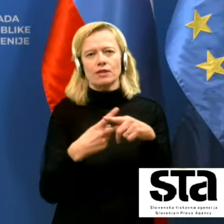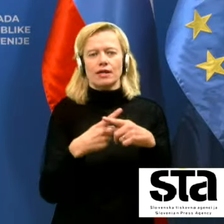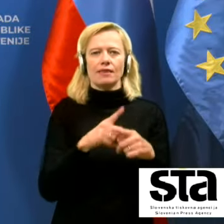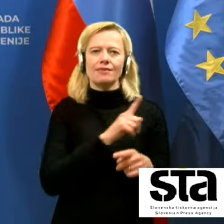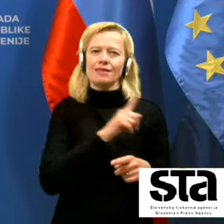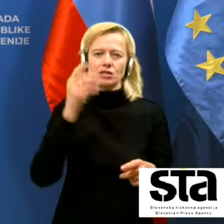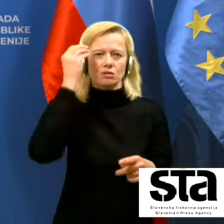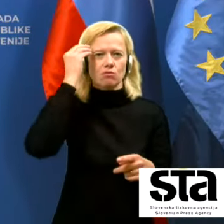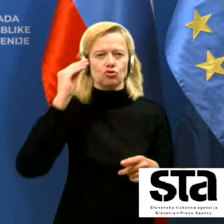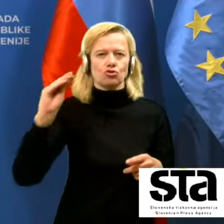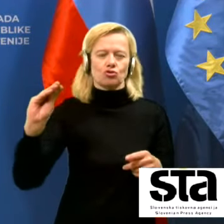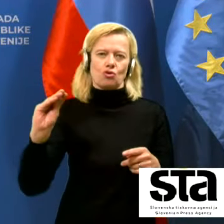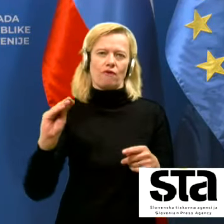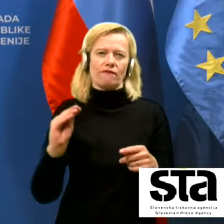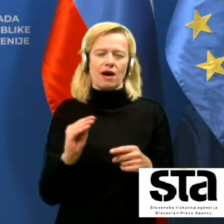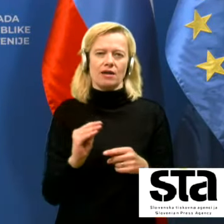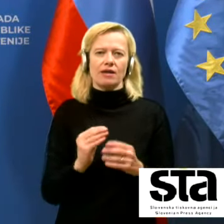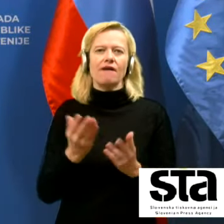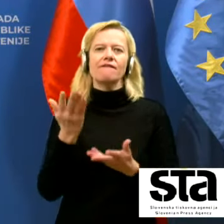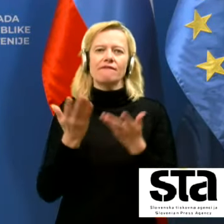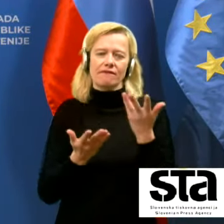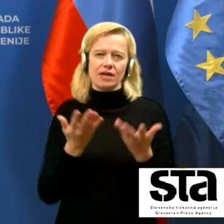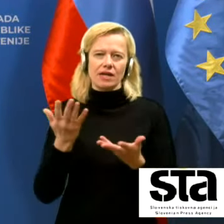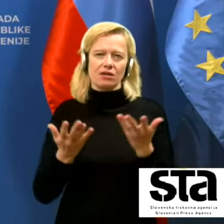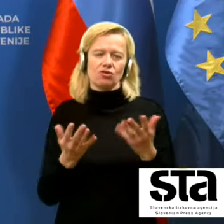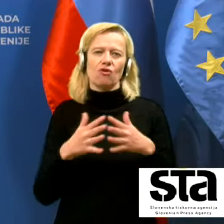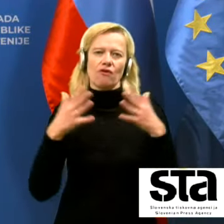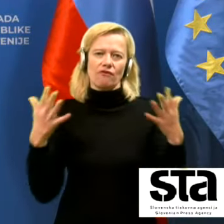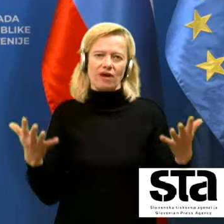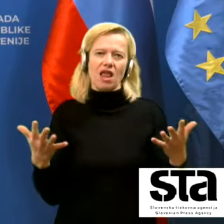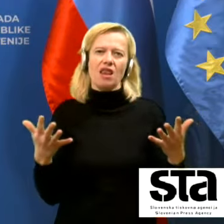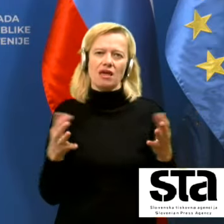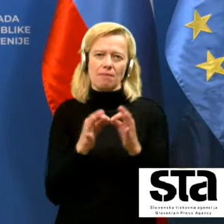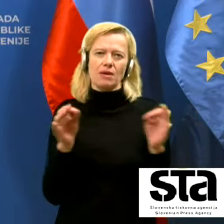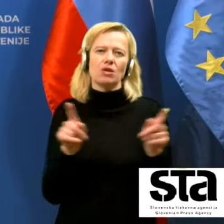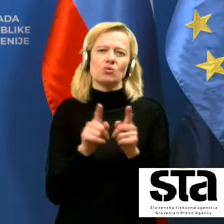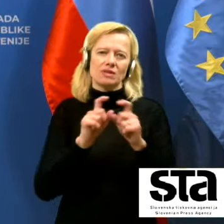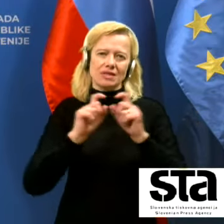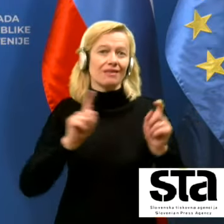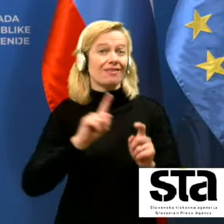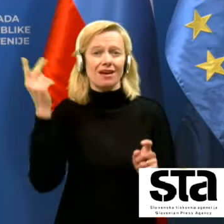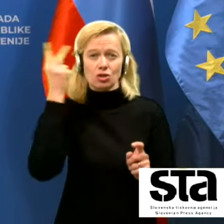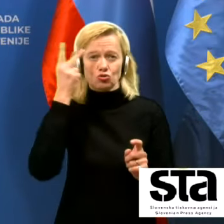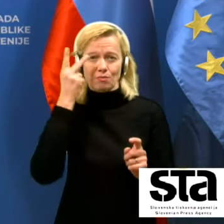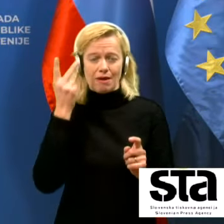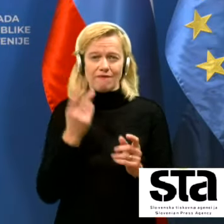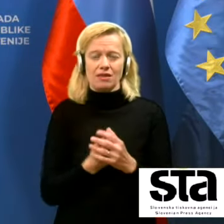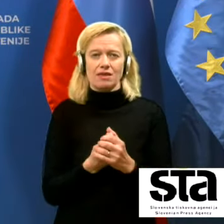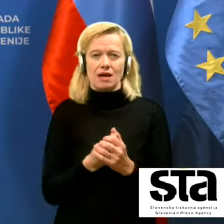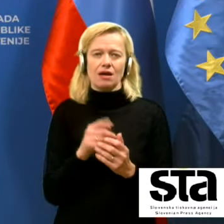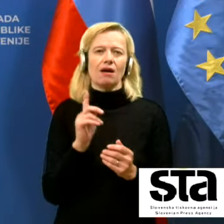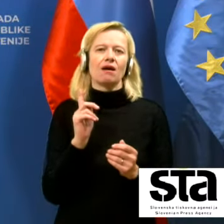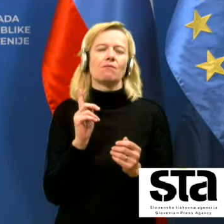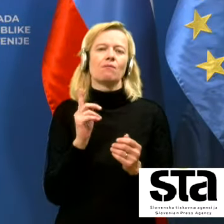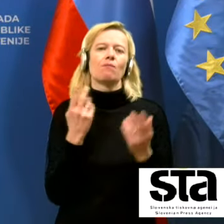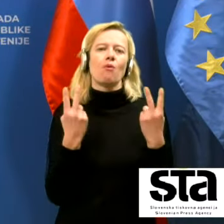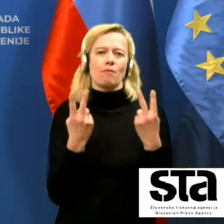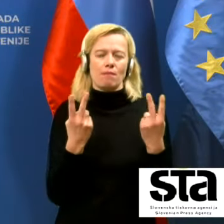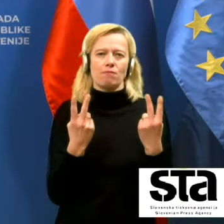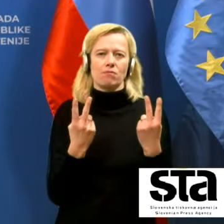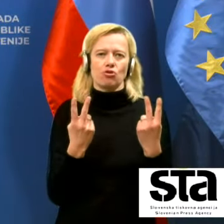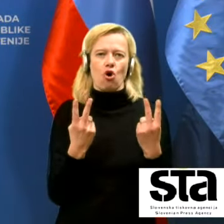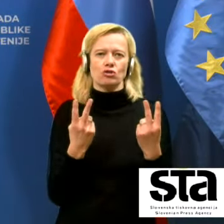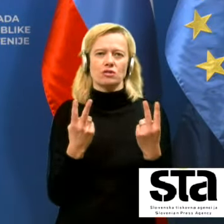nespoštovanja, verjetno v velki meri tudi zaradi nerazumevanja tega pomembnega ukrepa.